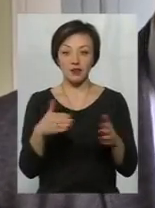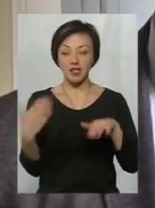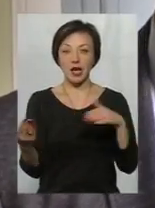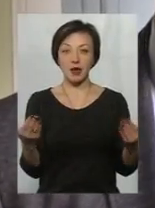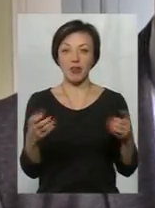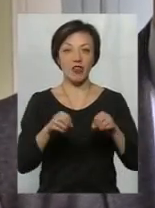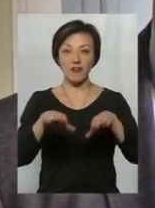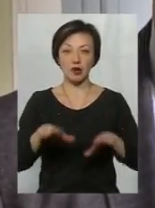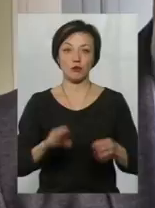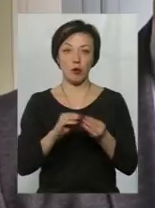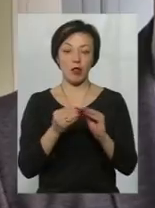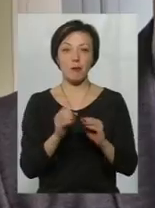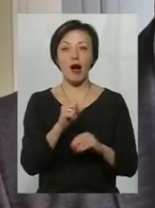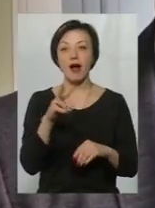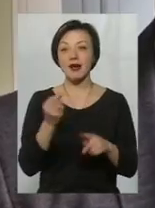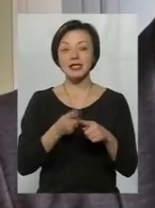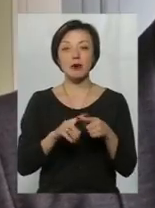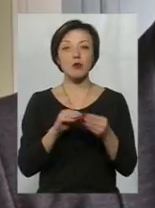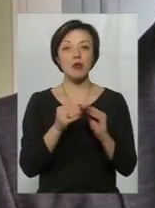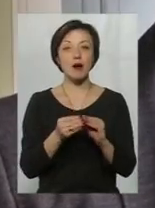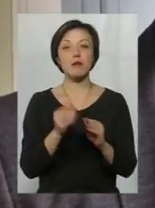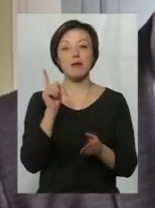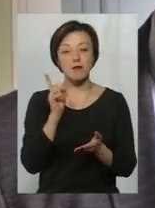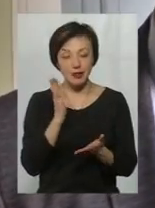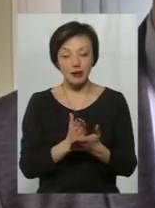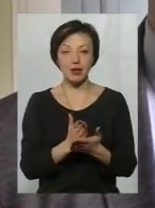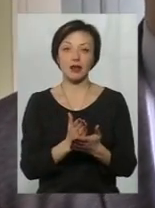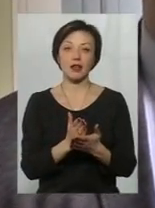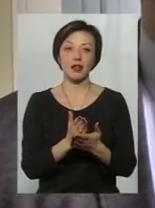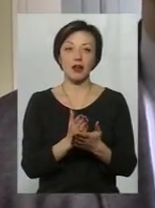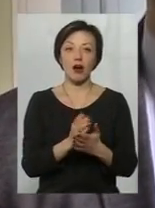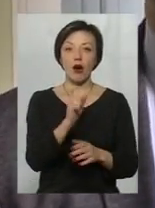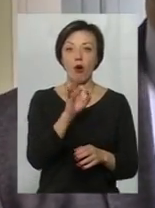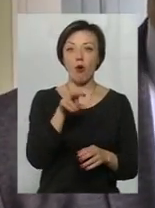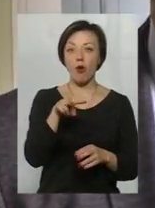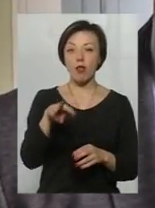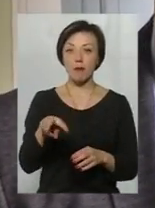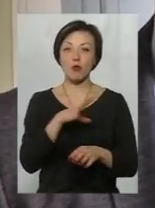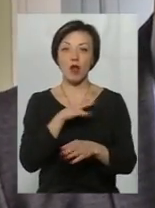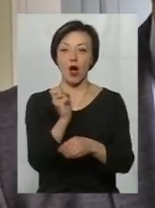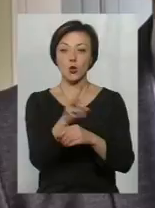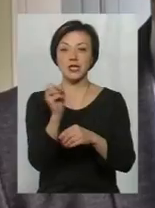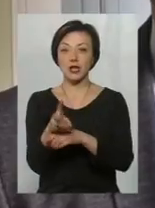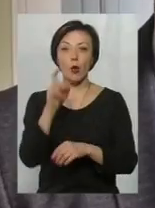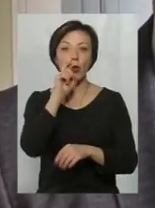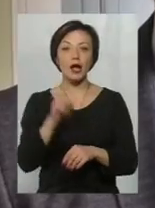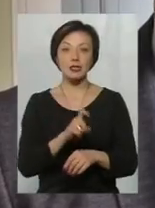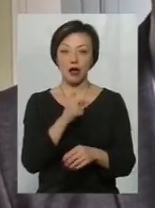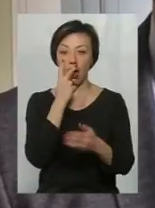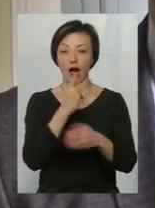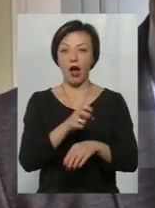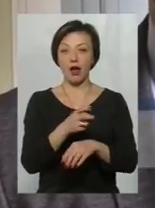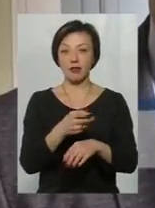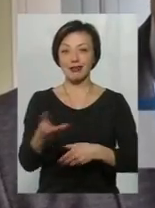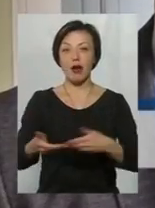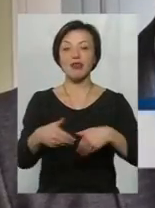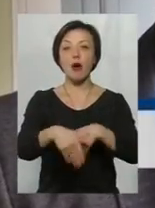невирішені проблеми. Але ця проблема має місце бути. В Холмі була розігнена українська демонстрація. Тобто питання